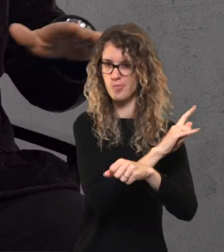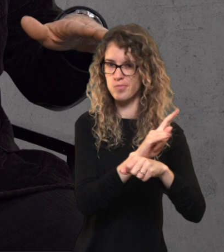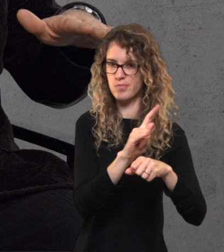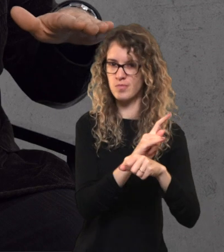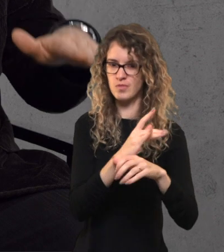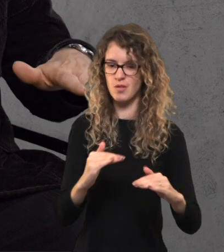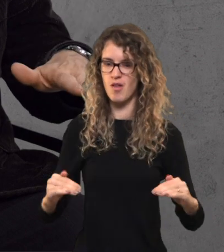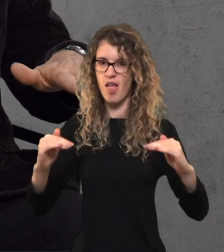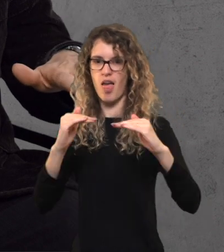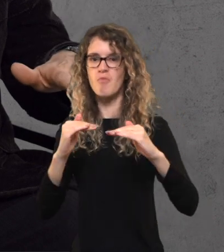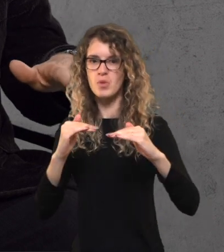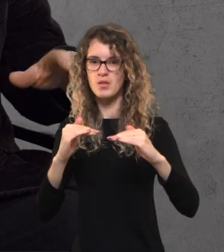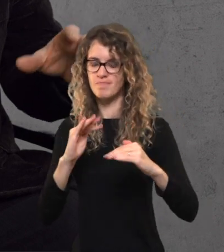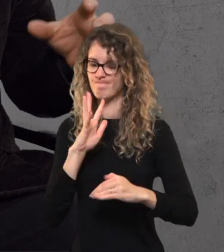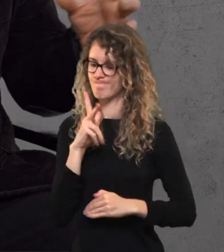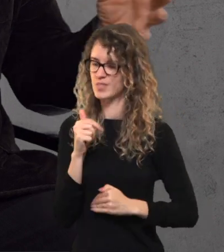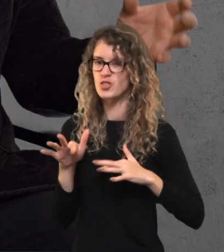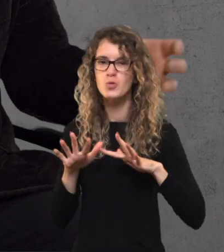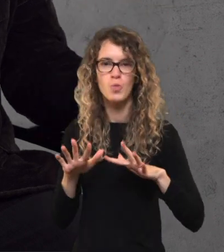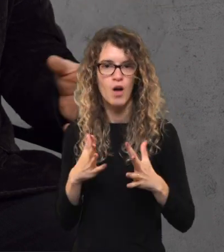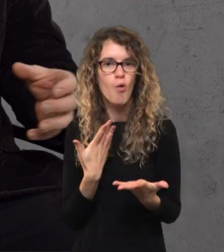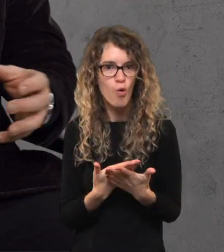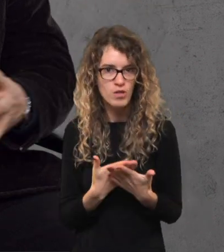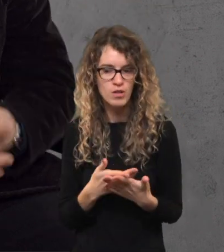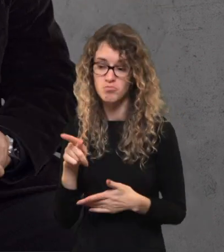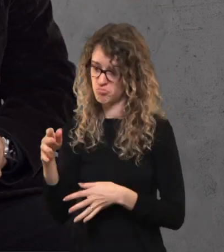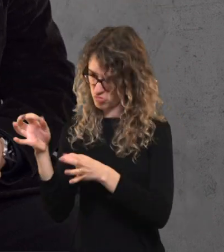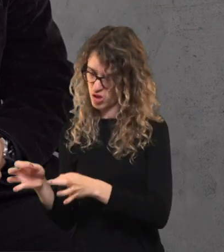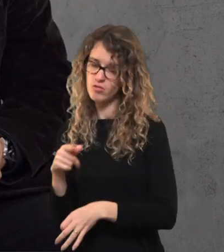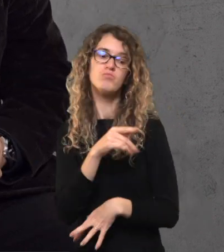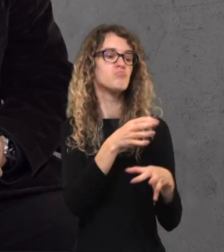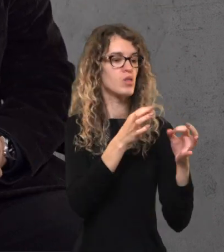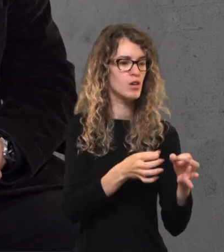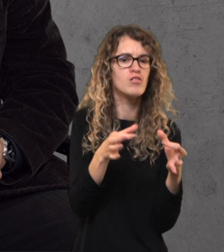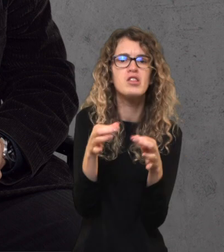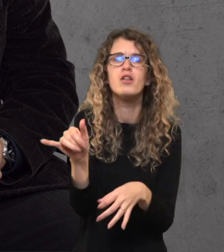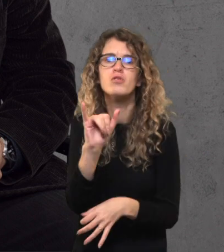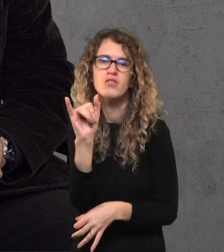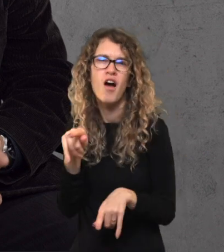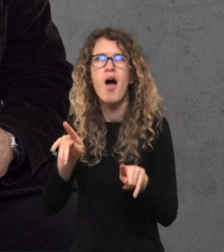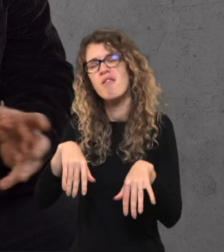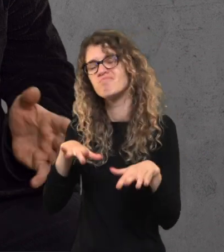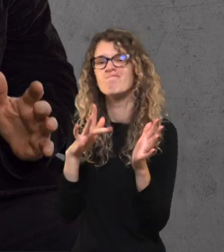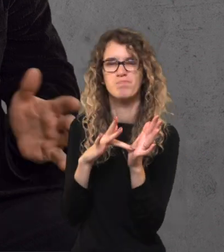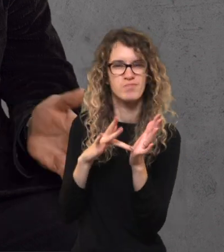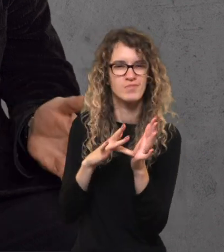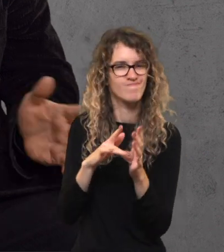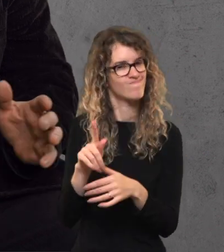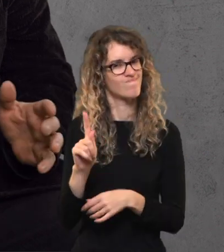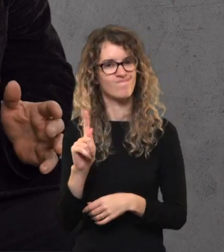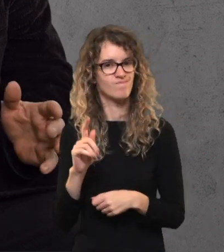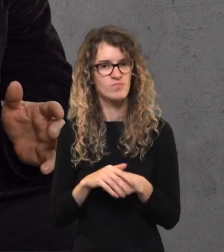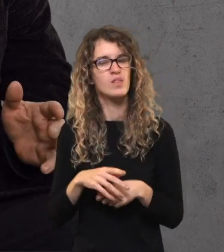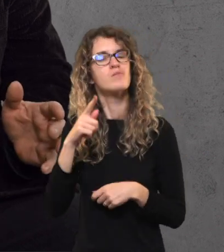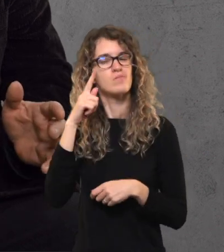lygę greitą su tiesa. Ir tada gaunasi labai keista situacija, kad reiškia ir tie teisus, ir tie teisus, nu tai kažkur ta teisybė gal per